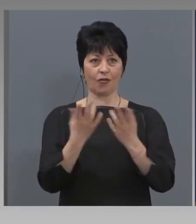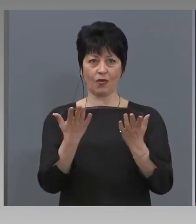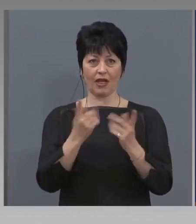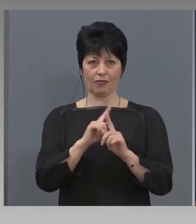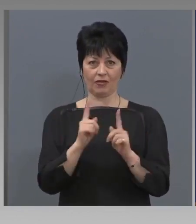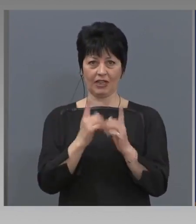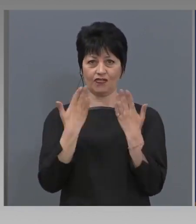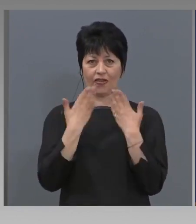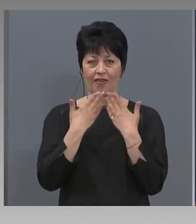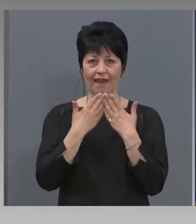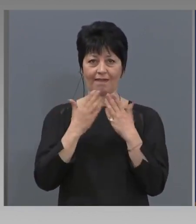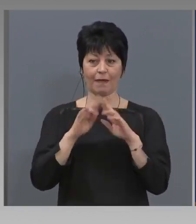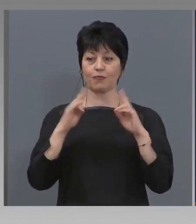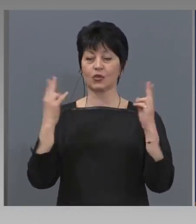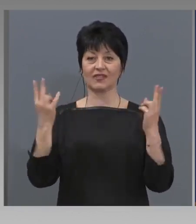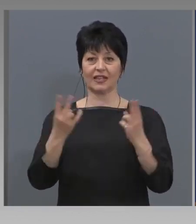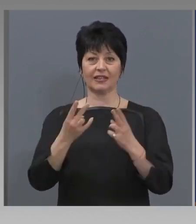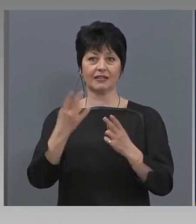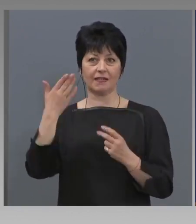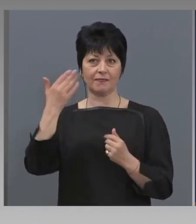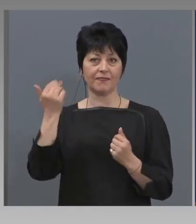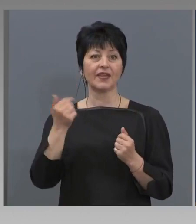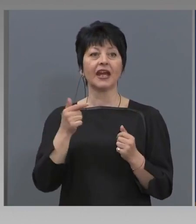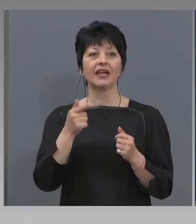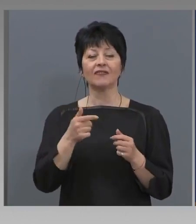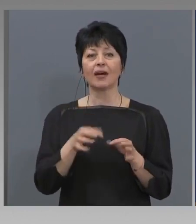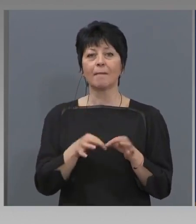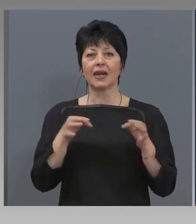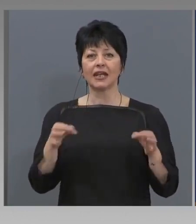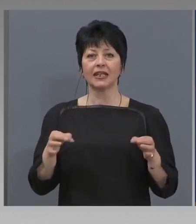темата. И те мерките са от до